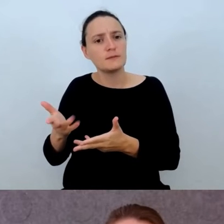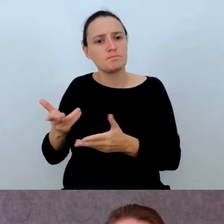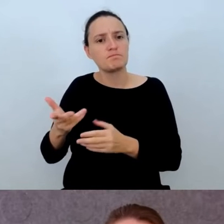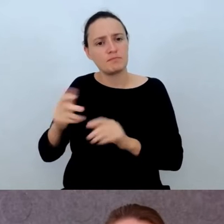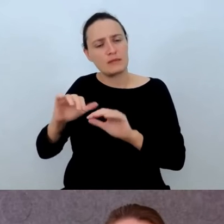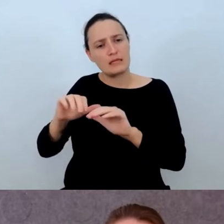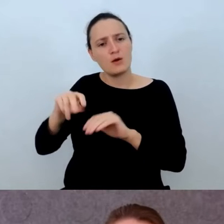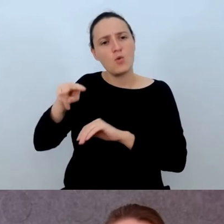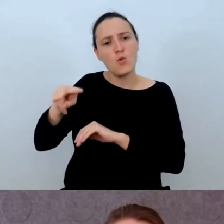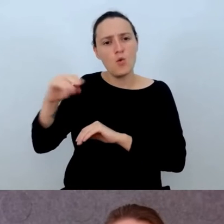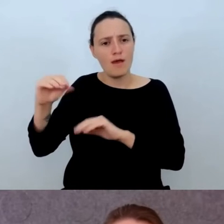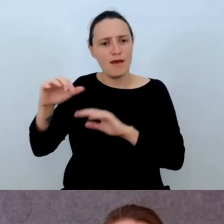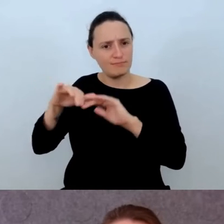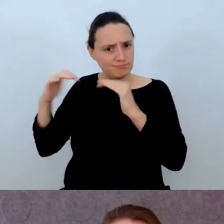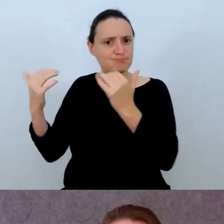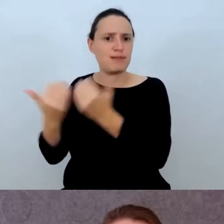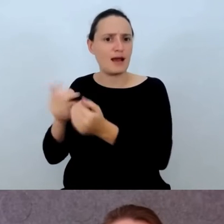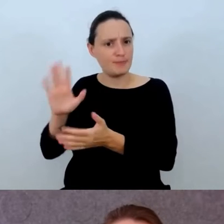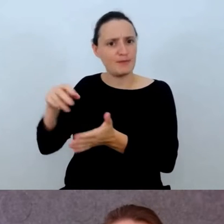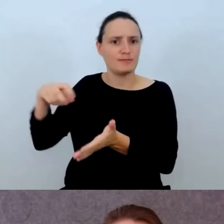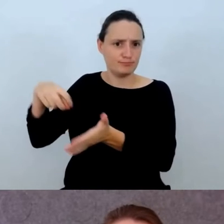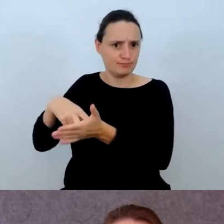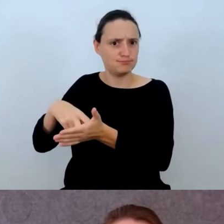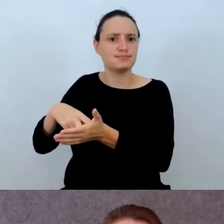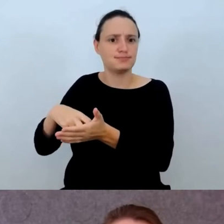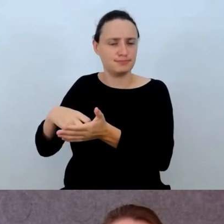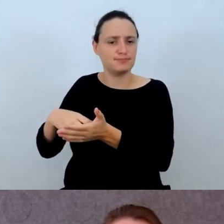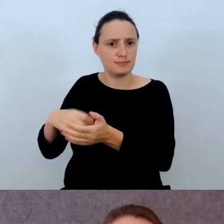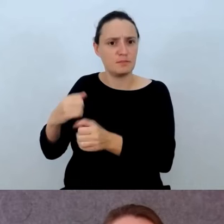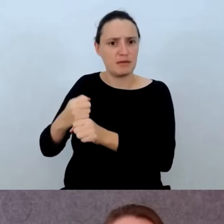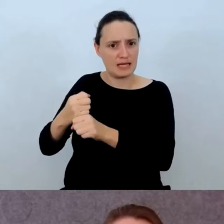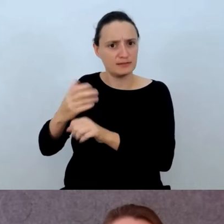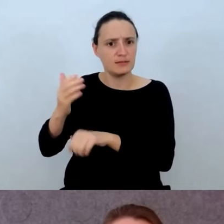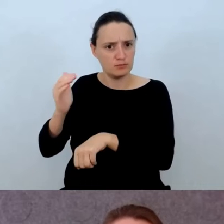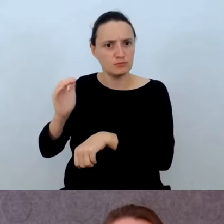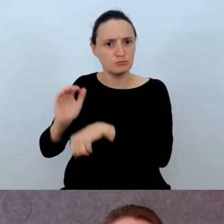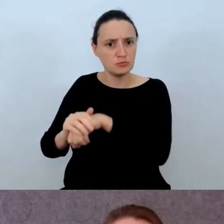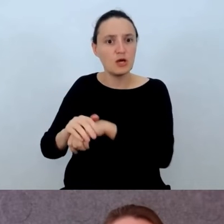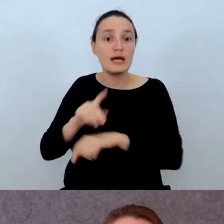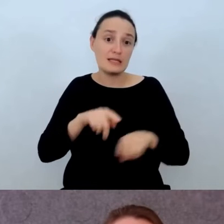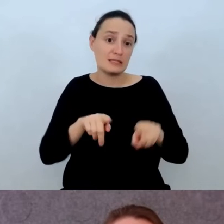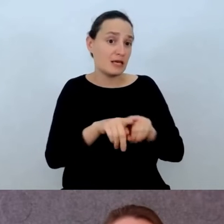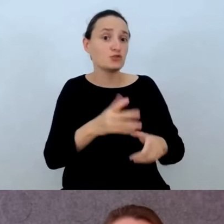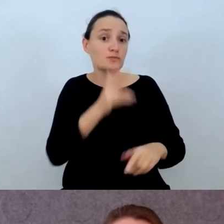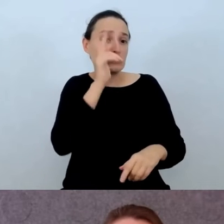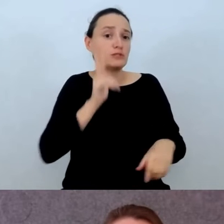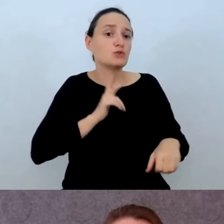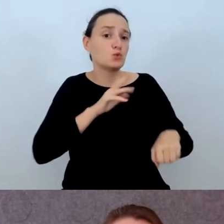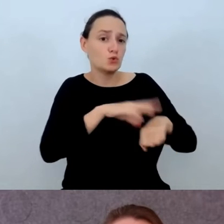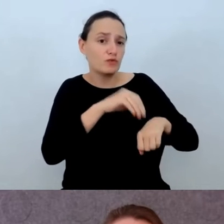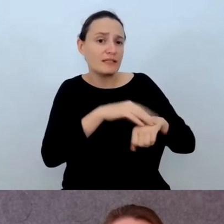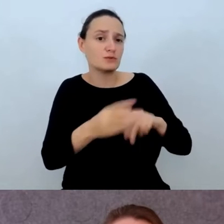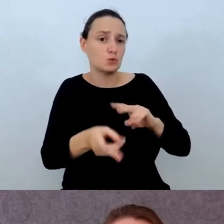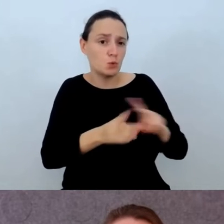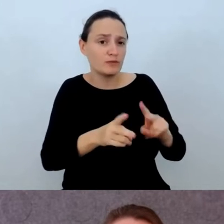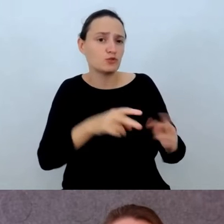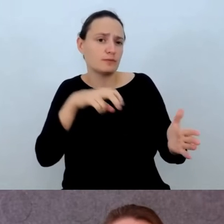Europejskim. Ma również odpowiednie akredytację szwedzkich instytutów tłumaczeniowych.